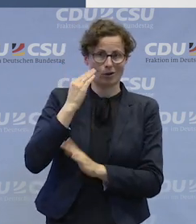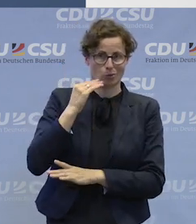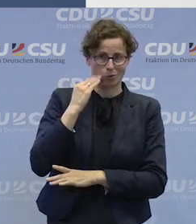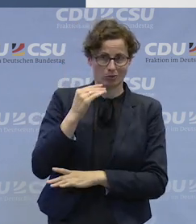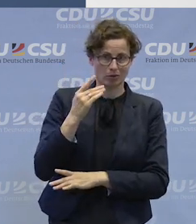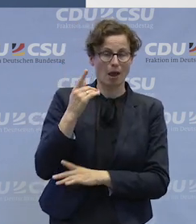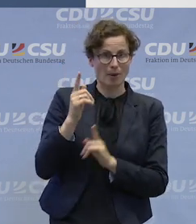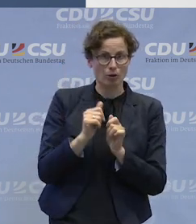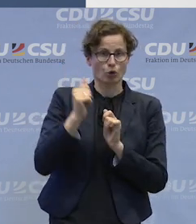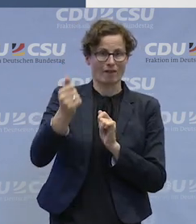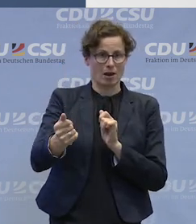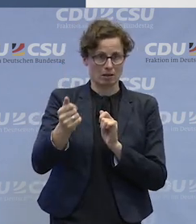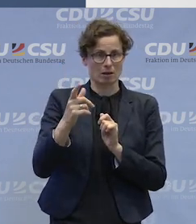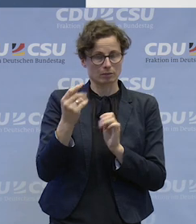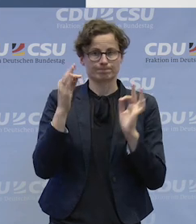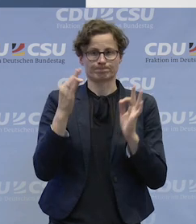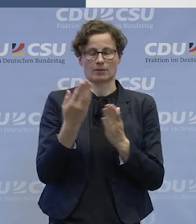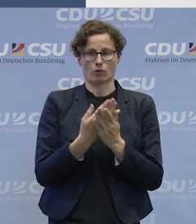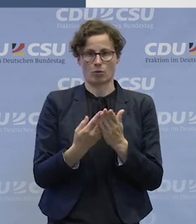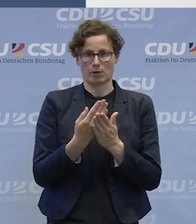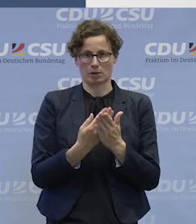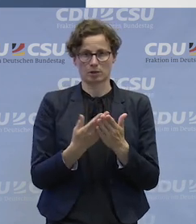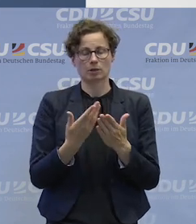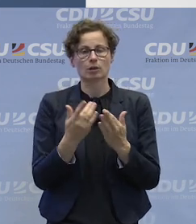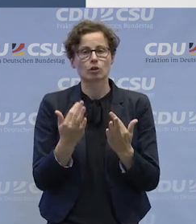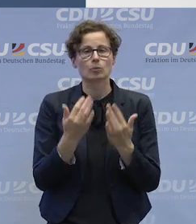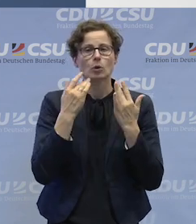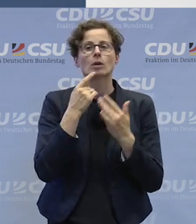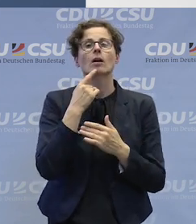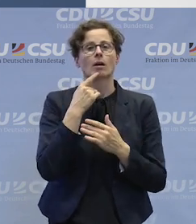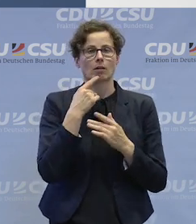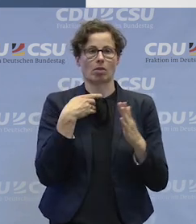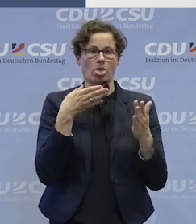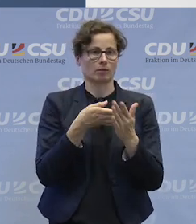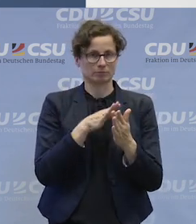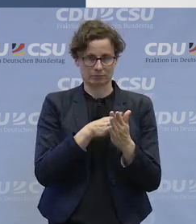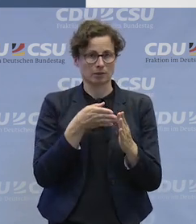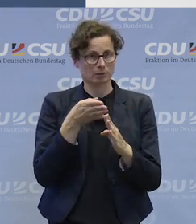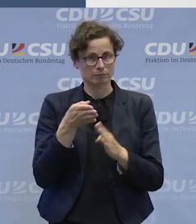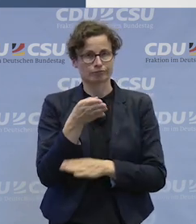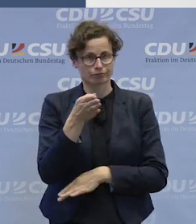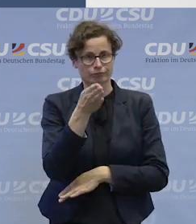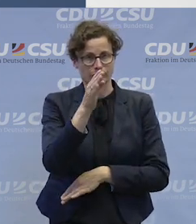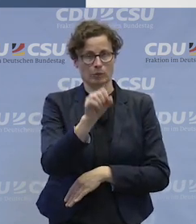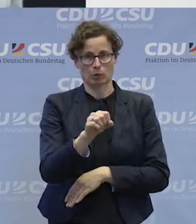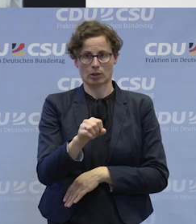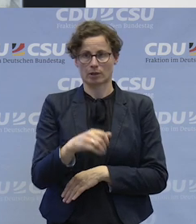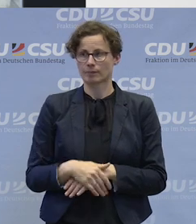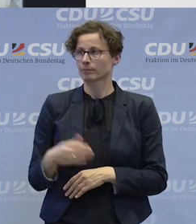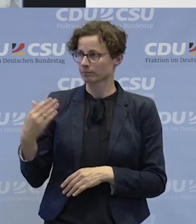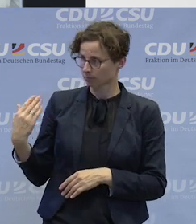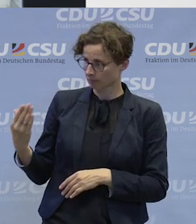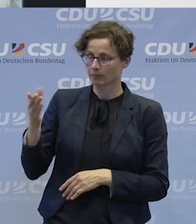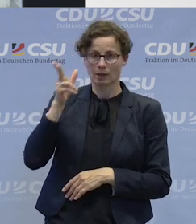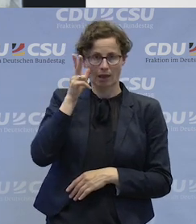vielleicht aber schon ein Stück weiter ist und dass man auf jeden Fall auch spürt, es geht weiter. Das ist ja auch der Gedanke, der den Herr